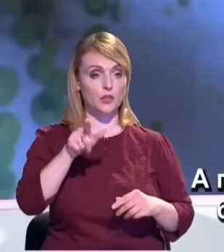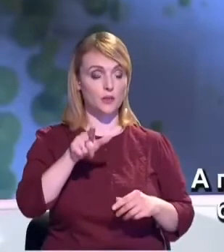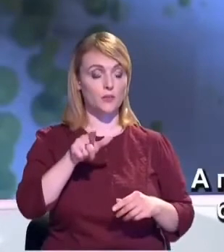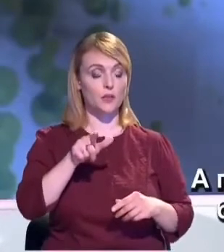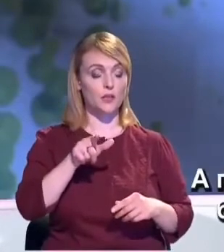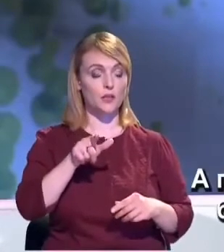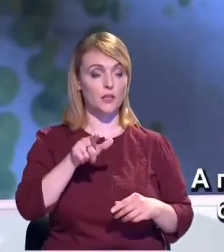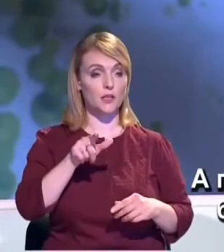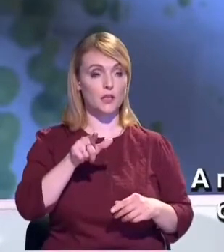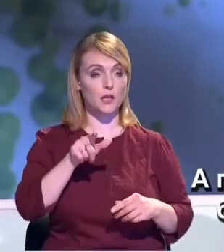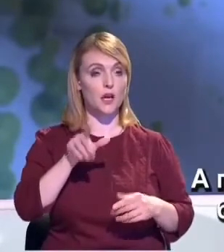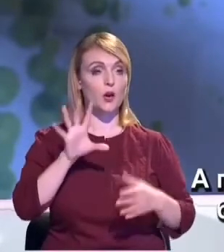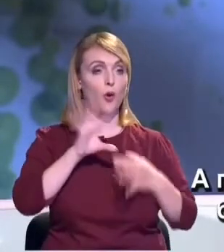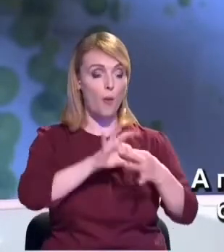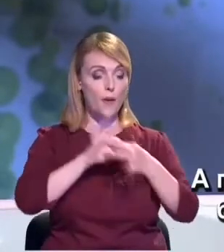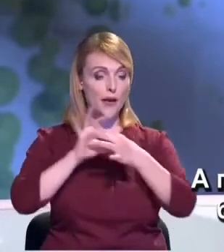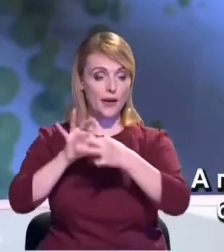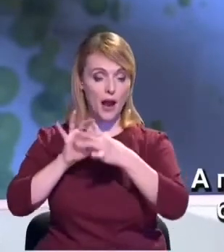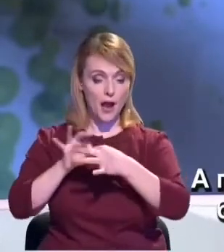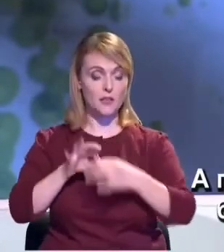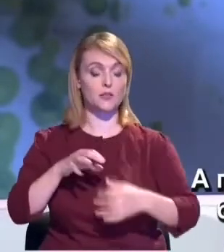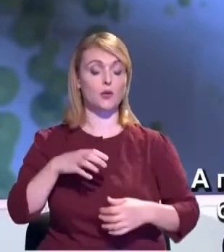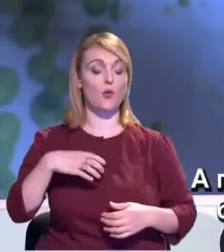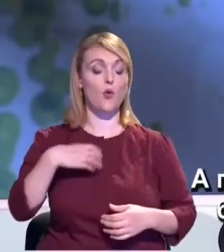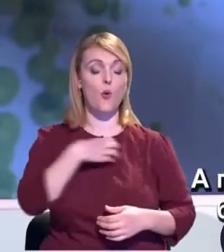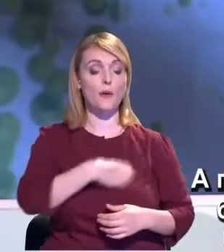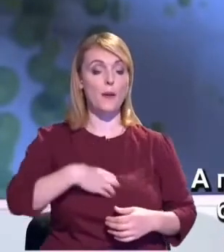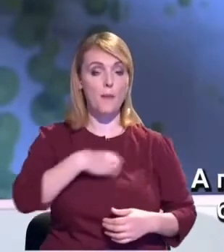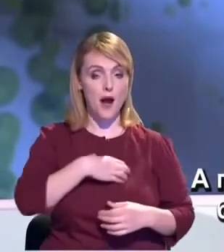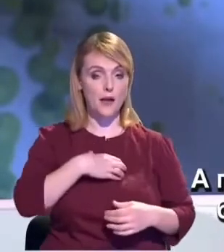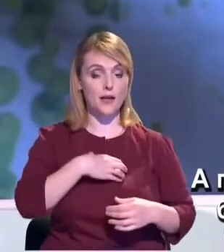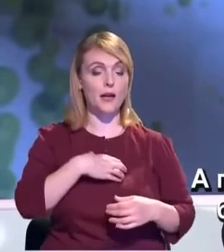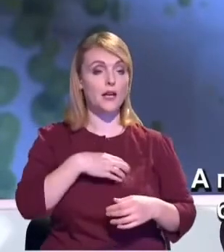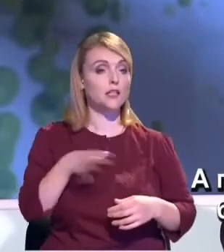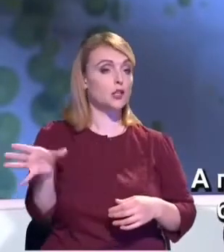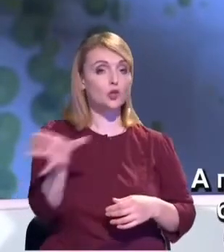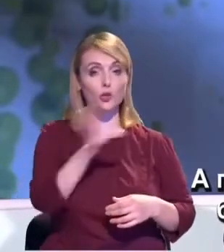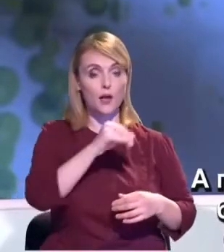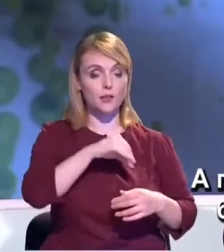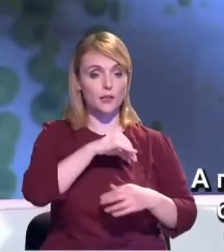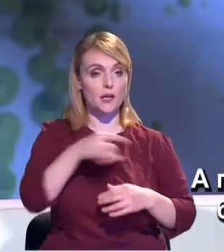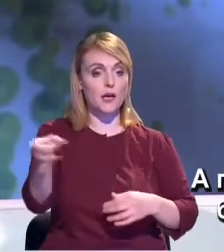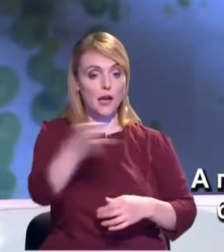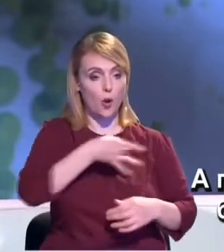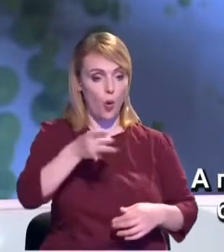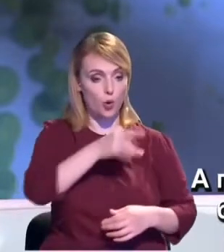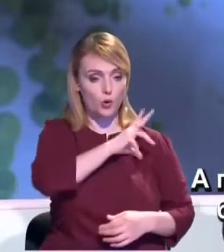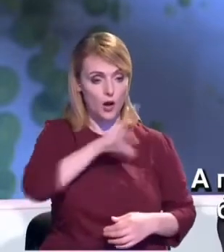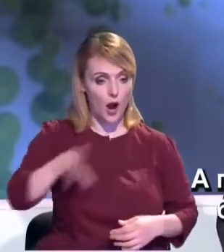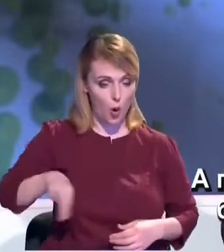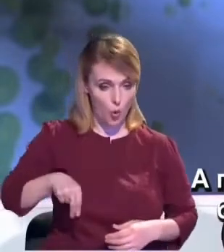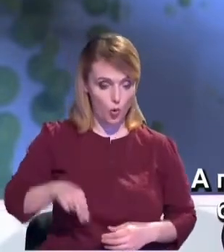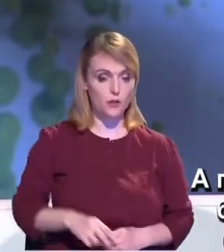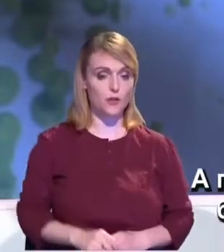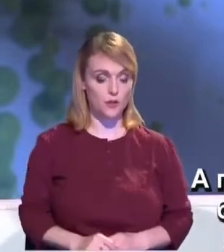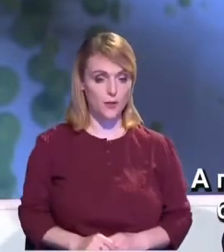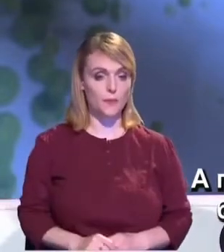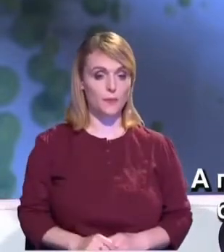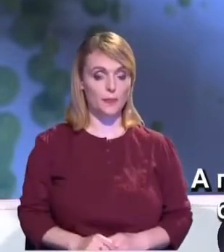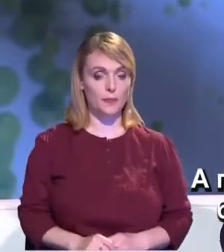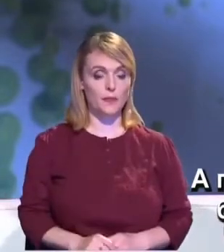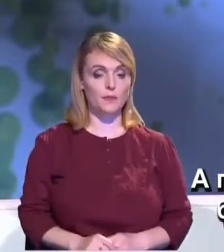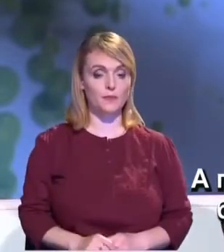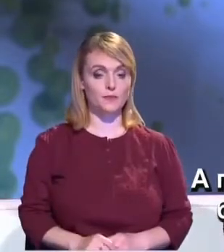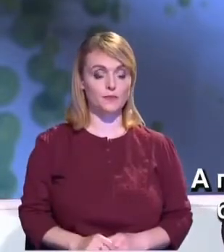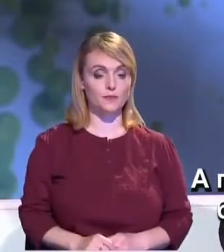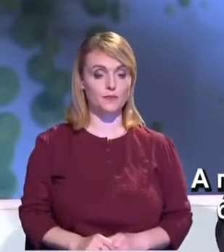deci având un volum mai mare de... și mai mulți consumatori, adică a serviciilor,